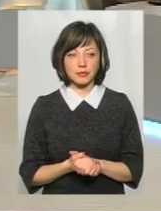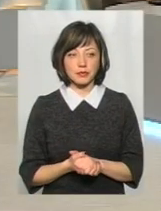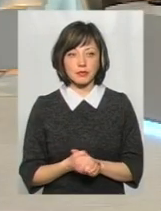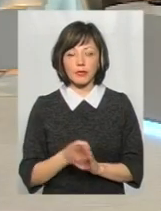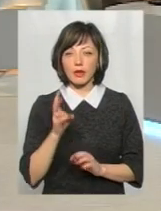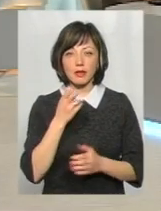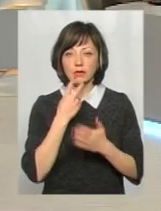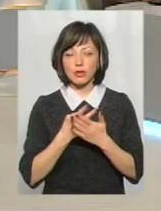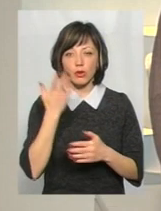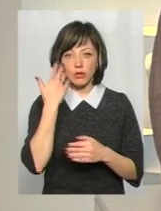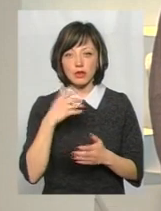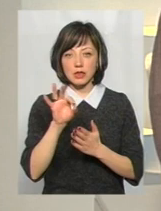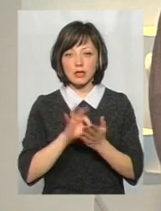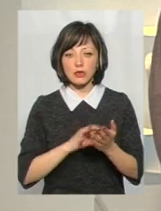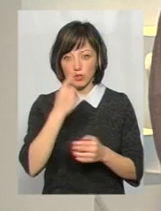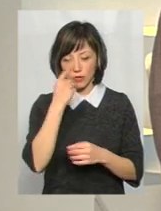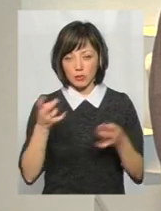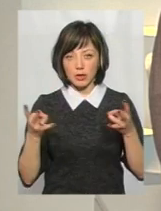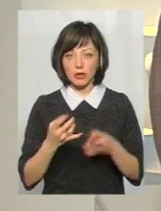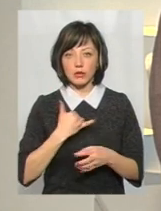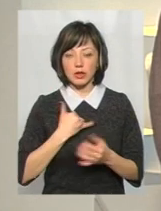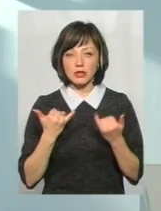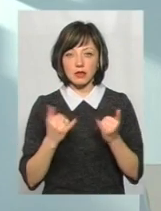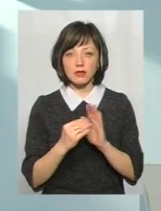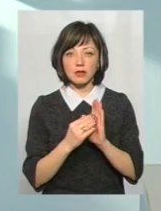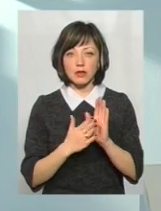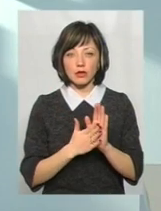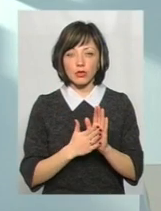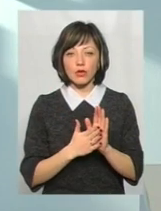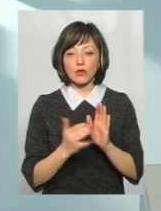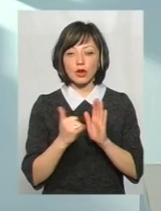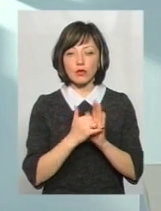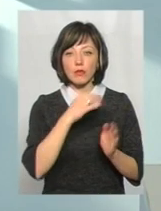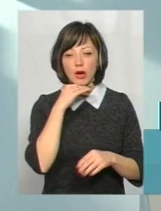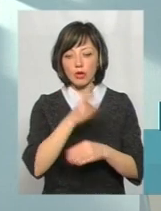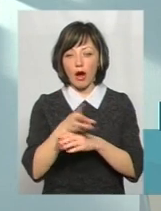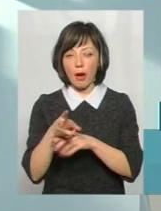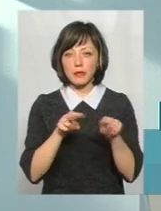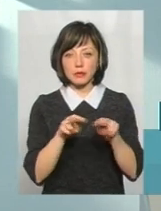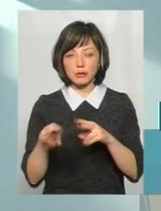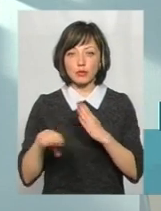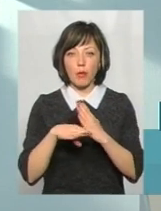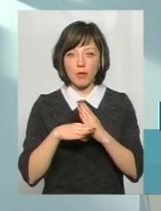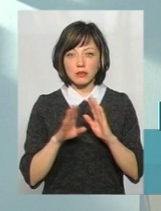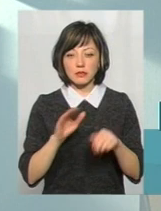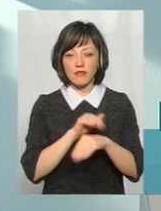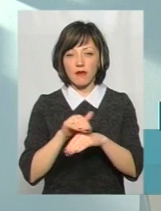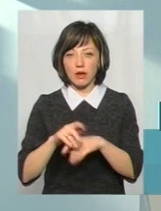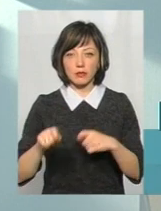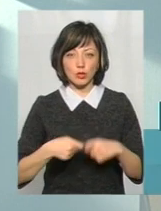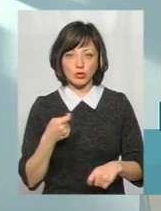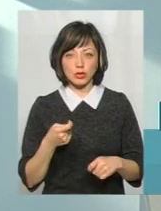зважаючи на те, коли, краще одразу повідомити. У нас зараз встановлюється, до речі, нові камери спостереження, які будуть нам допомагати виявляти таких